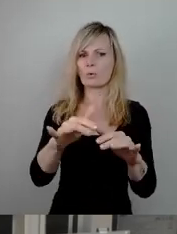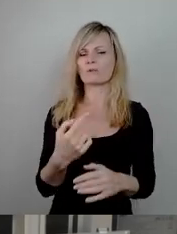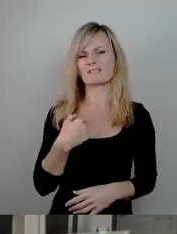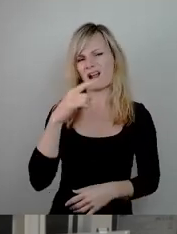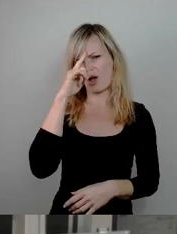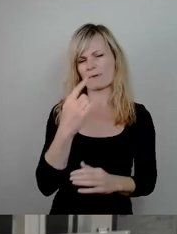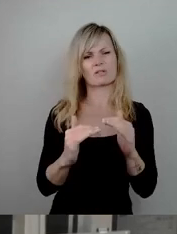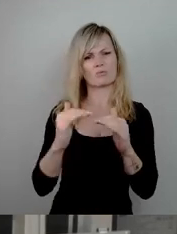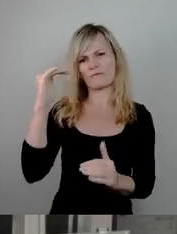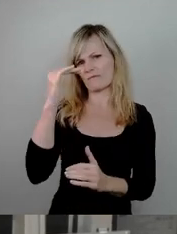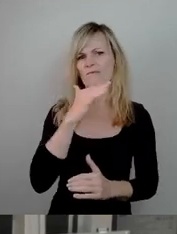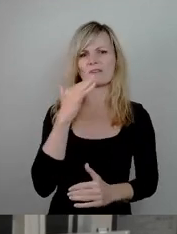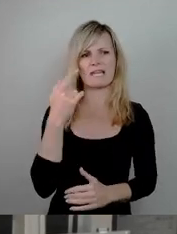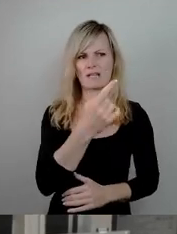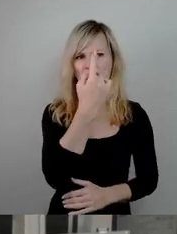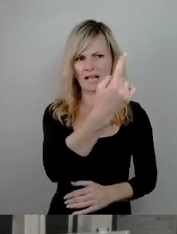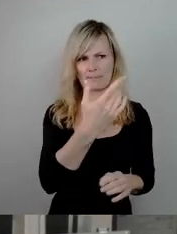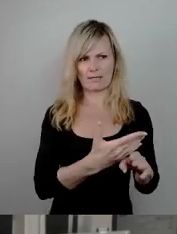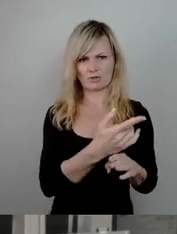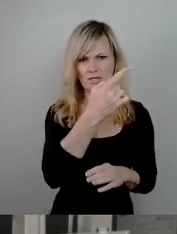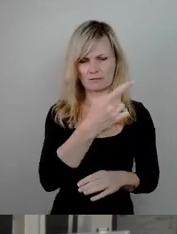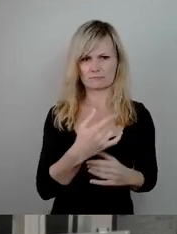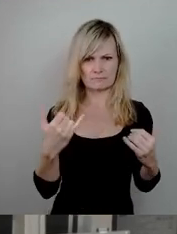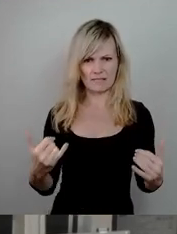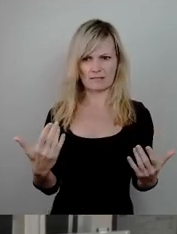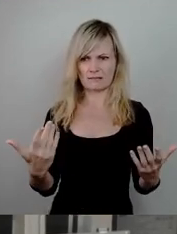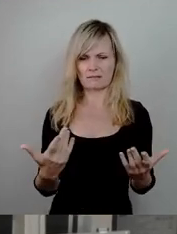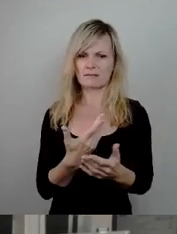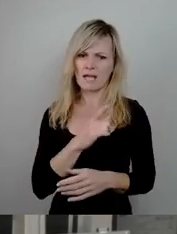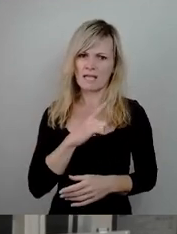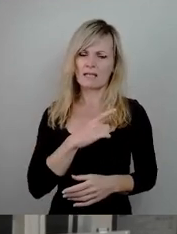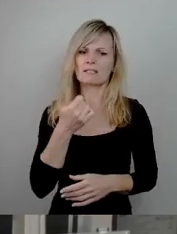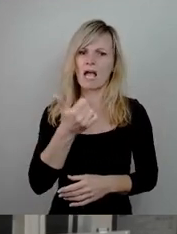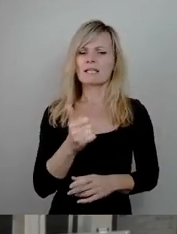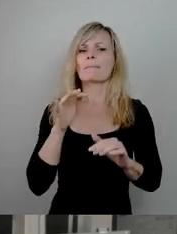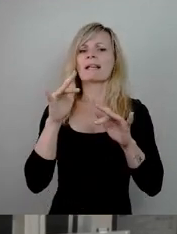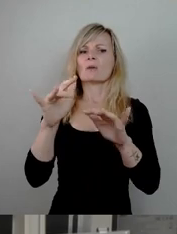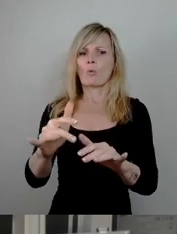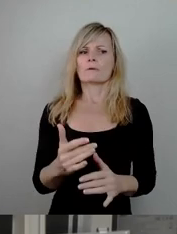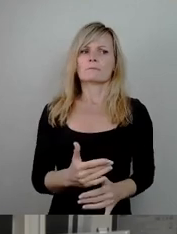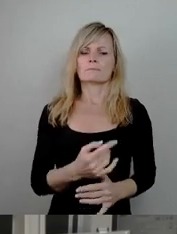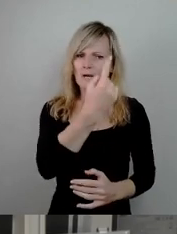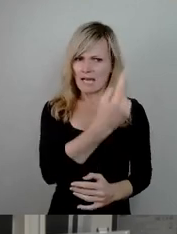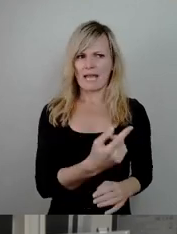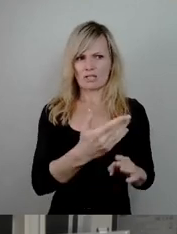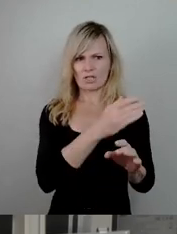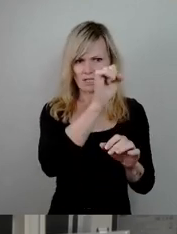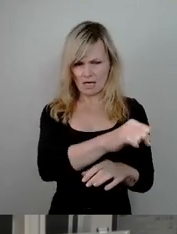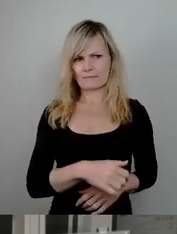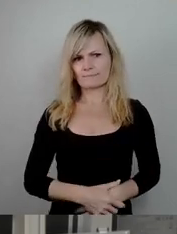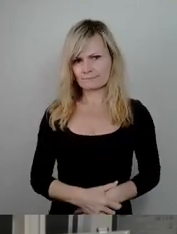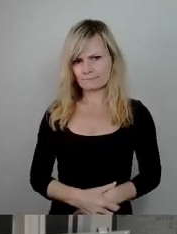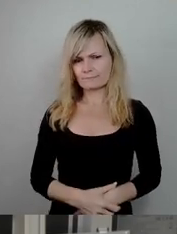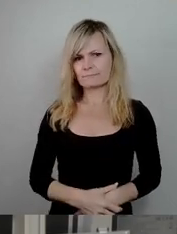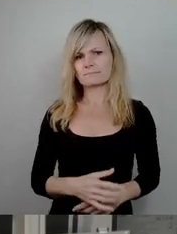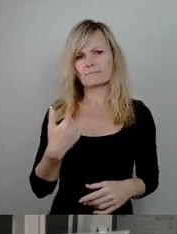eigentlich hat er jetzt sozusagen einen Rahmen bei solchen Geschäften von einer Million. Wir würden ihm, um ihm ein bisschen mehr Beinfreiheit zu geben, 2